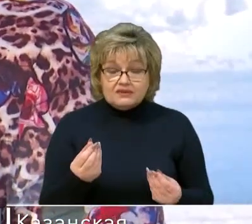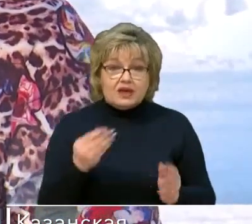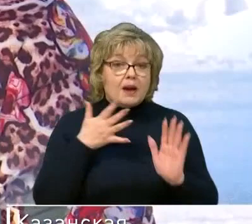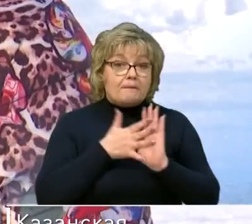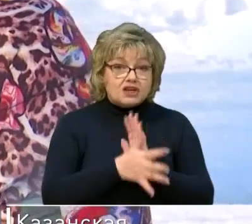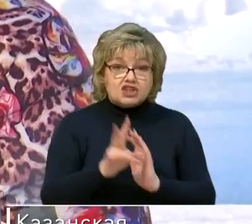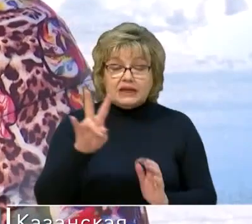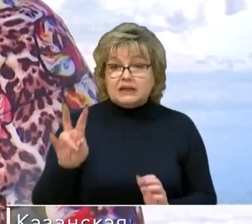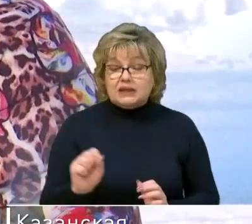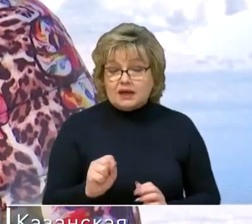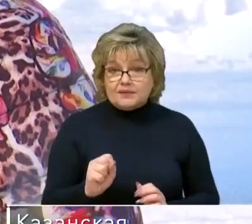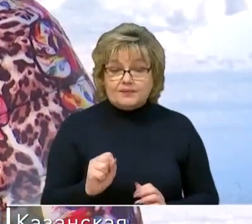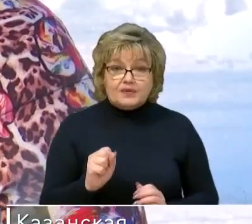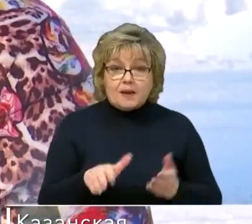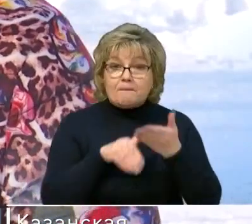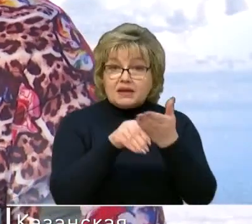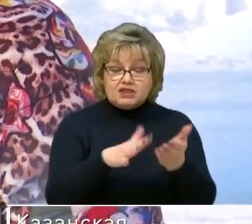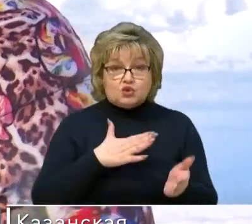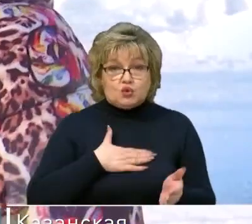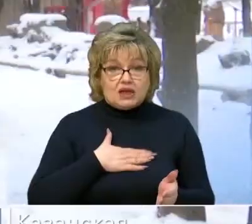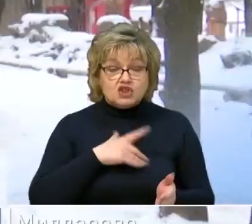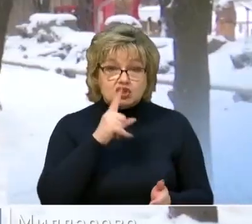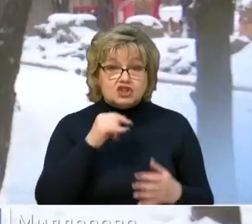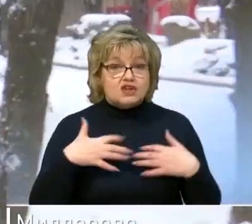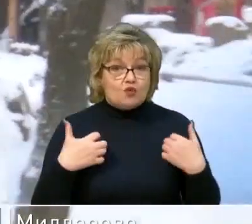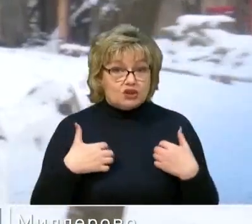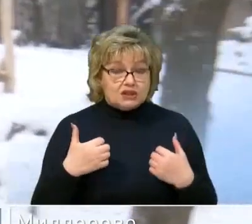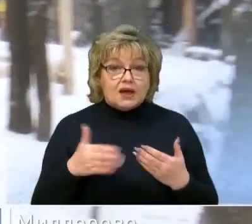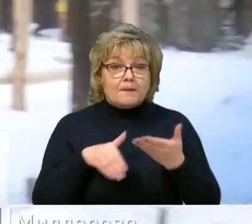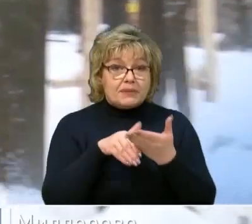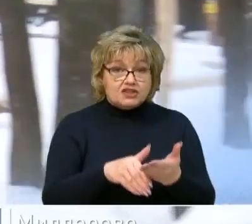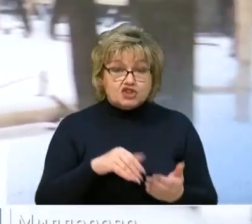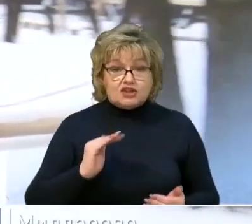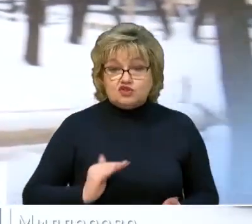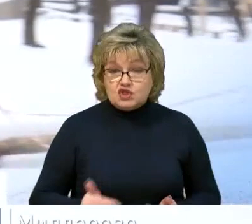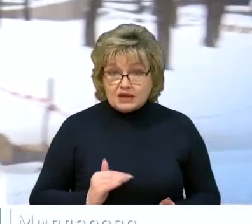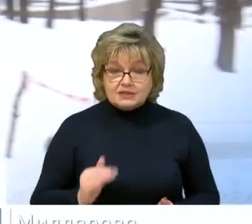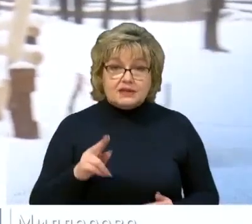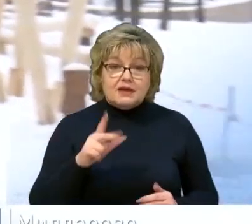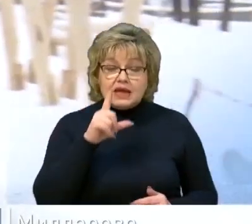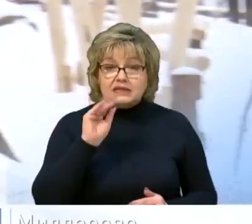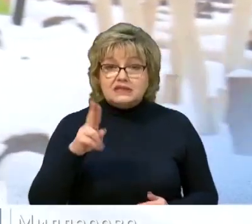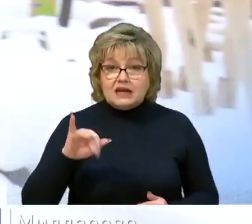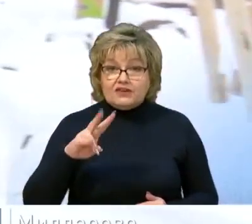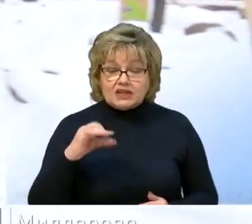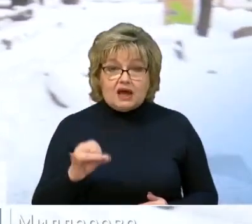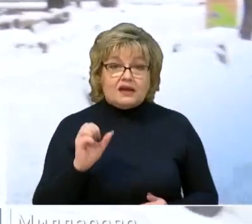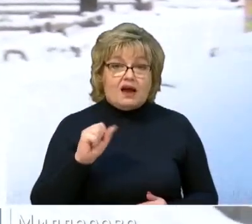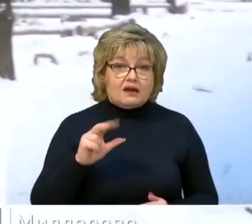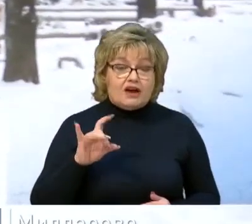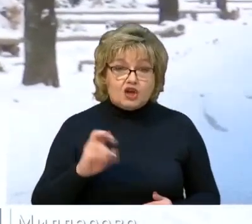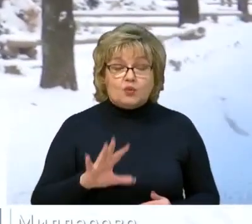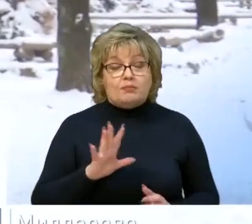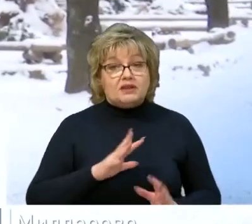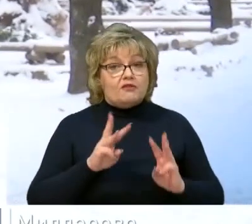на поддержку наших животных. Поддержать частные зоопарки, дельфинарии, аквариумы было решено в правительстве